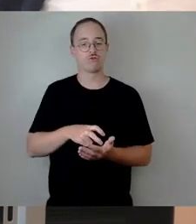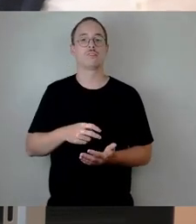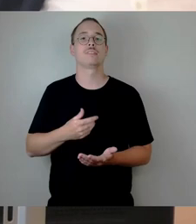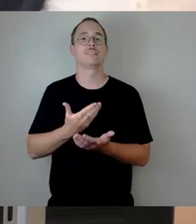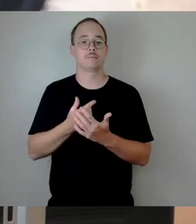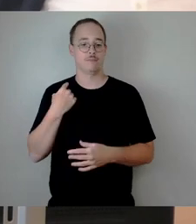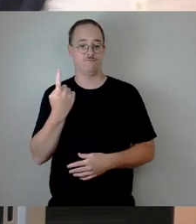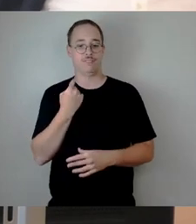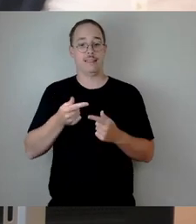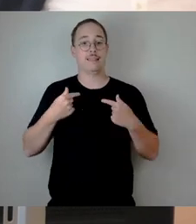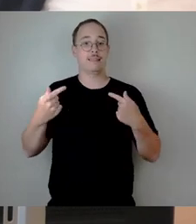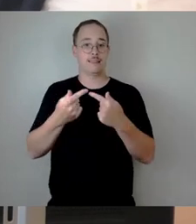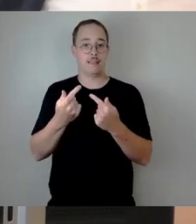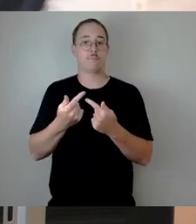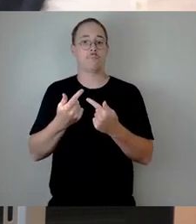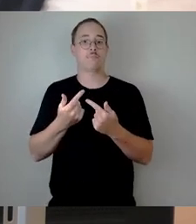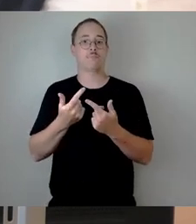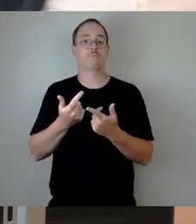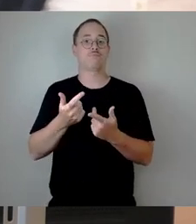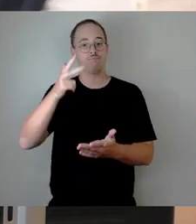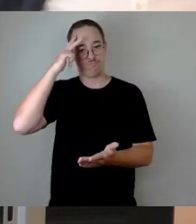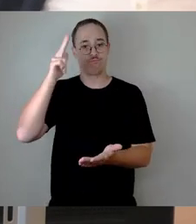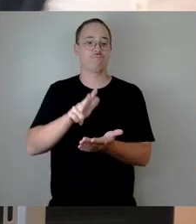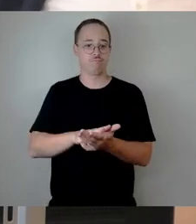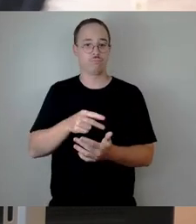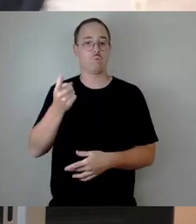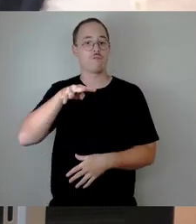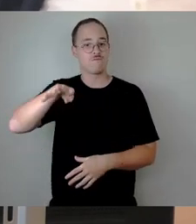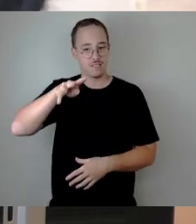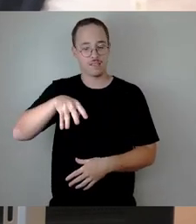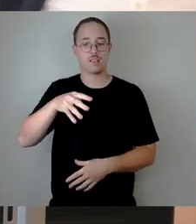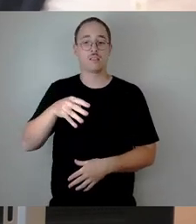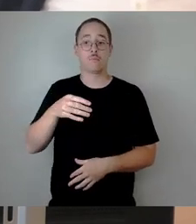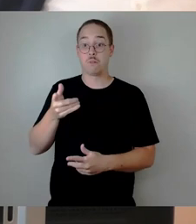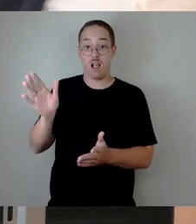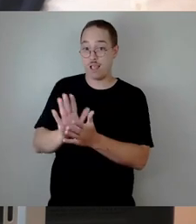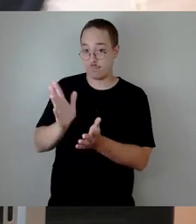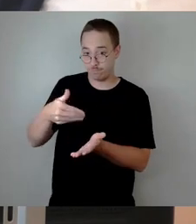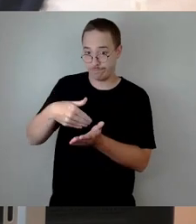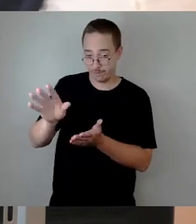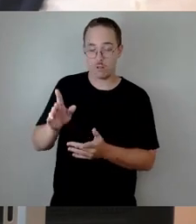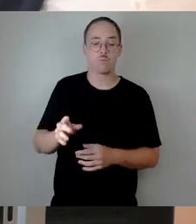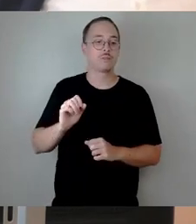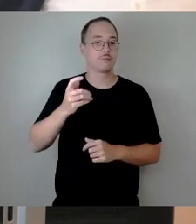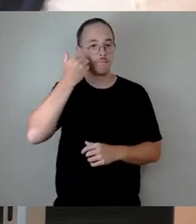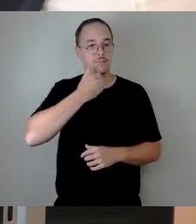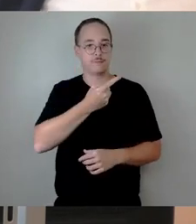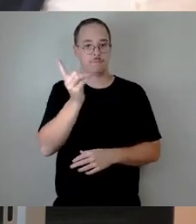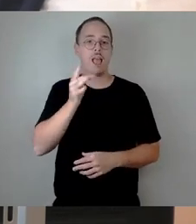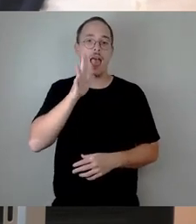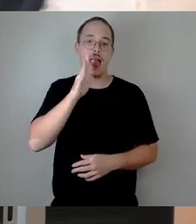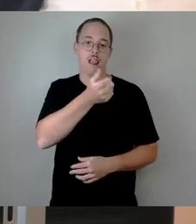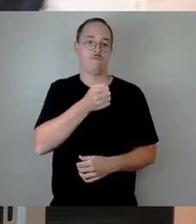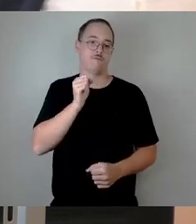Wenn es dafür keine Mehrheit gibt, dann würde ich um die Zustimmung für die 11 bitten. Aber so sollten wir es machen. Und dann, Frau Scharnetzki, kommt Ihre